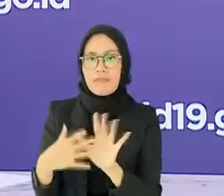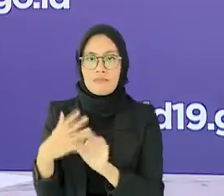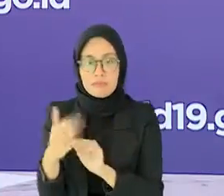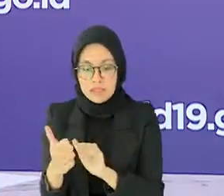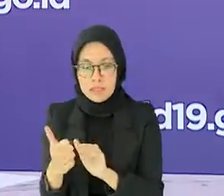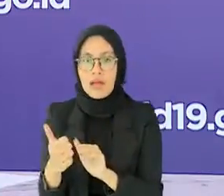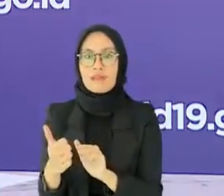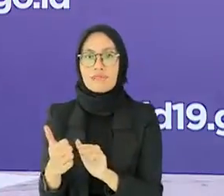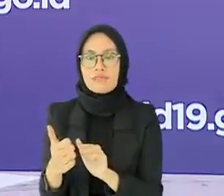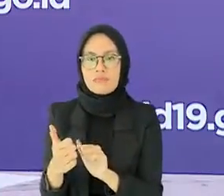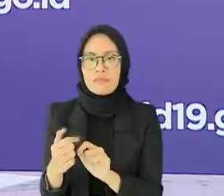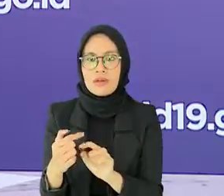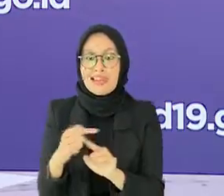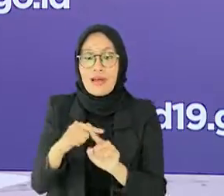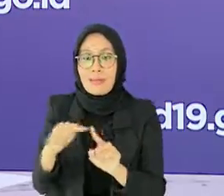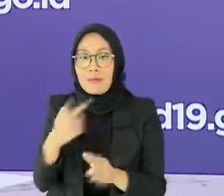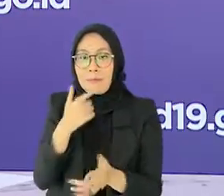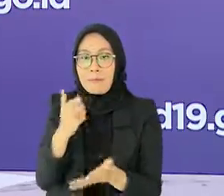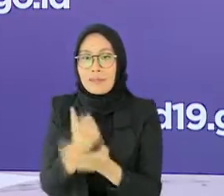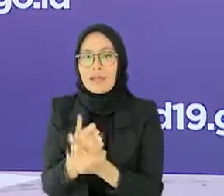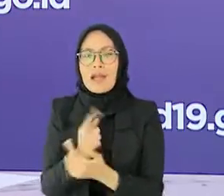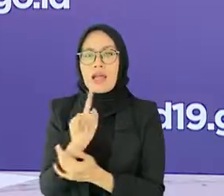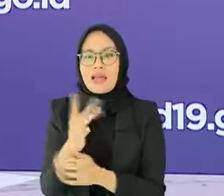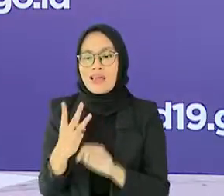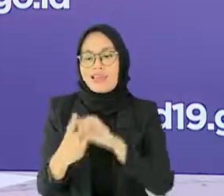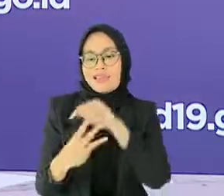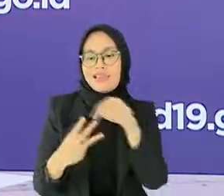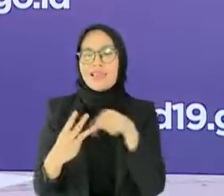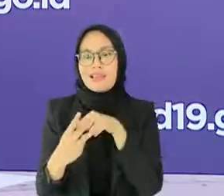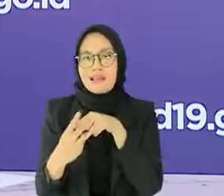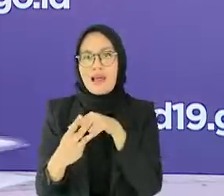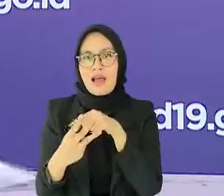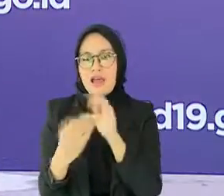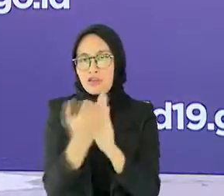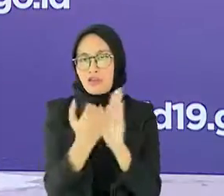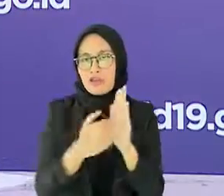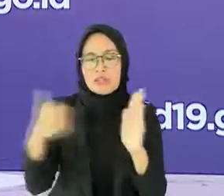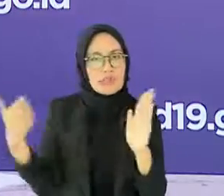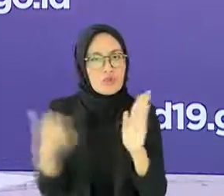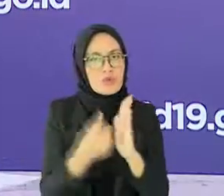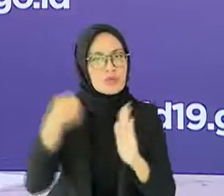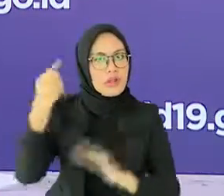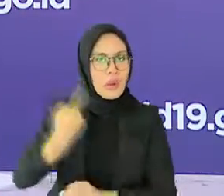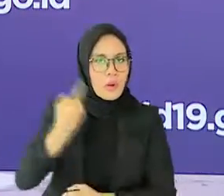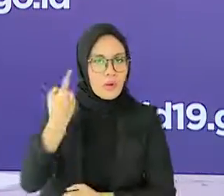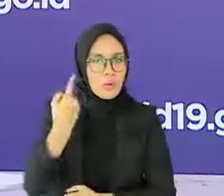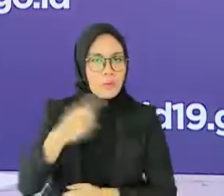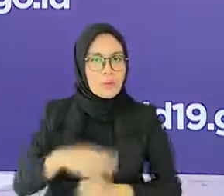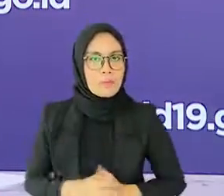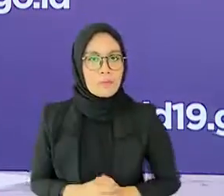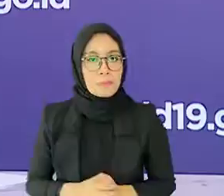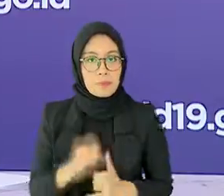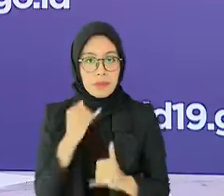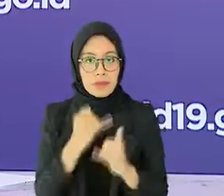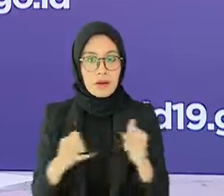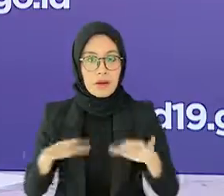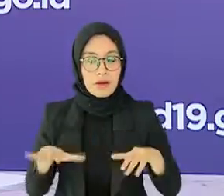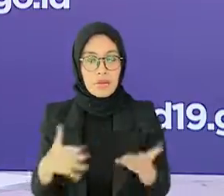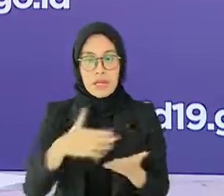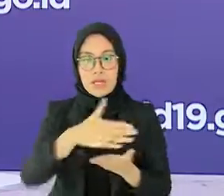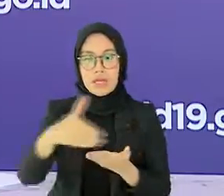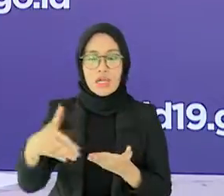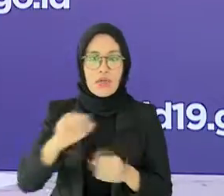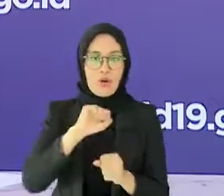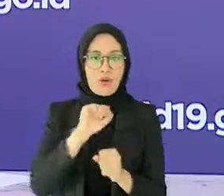menggiatkan 3 pilar pengendalian dengan lebih masif dan terakhir walaupun saat ini data kasus